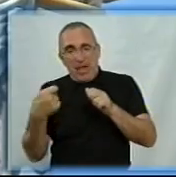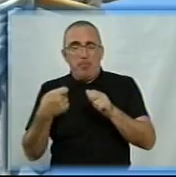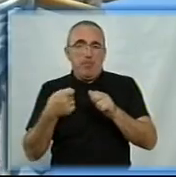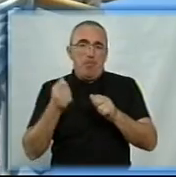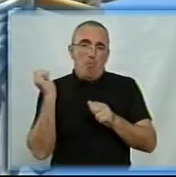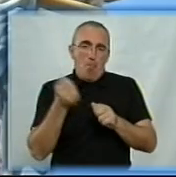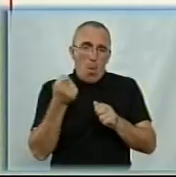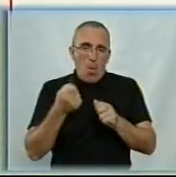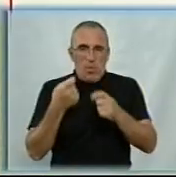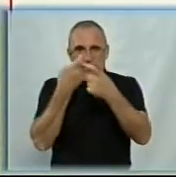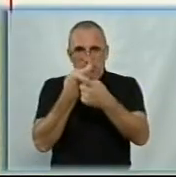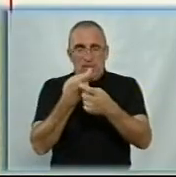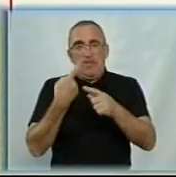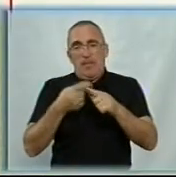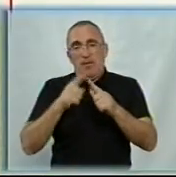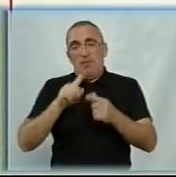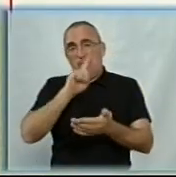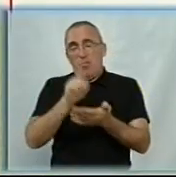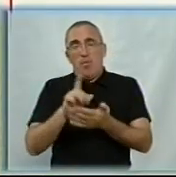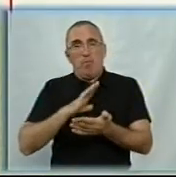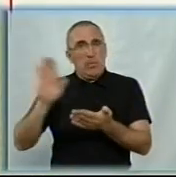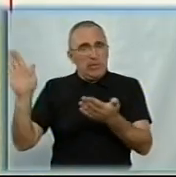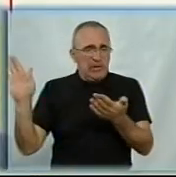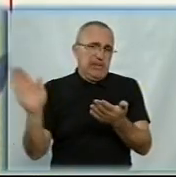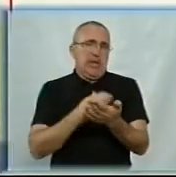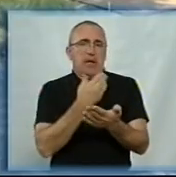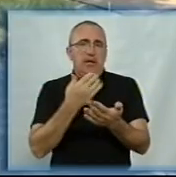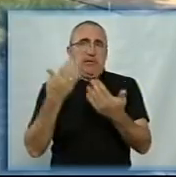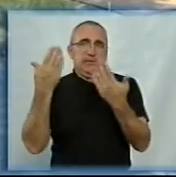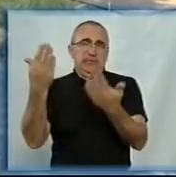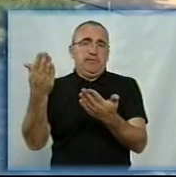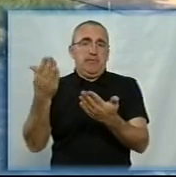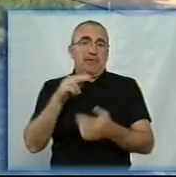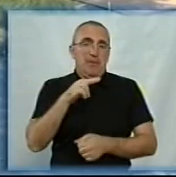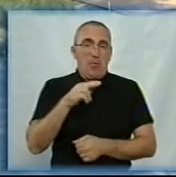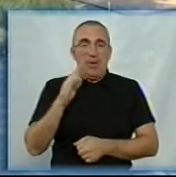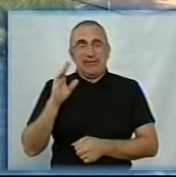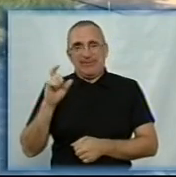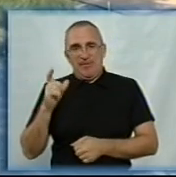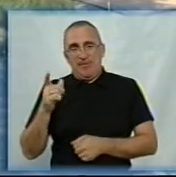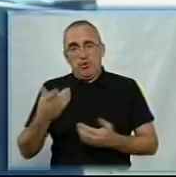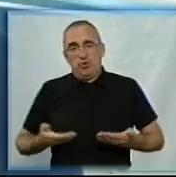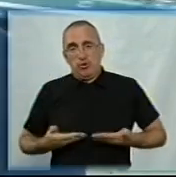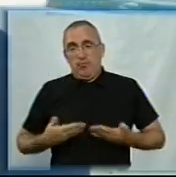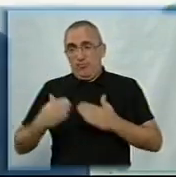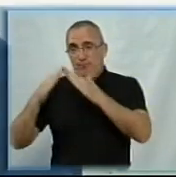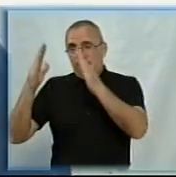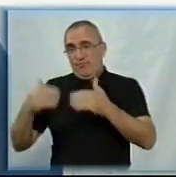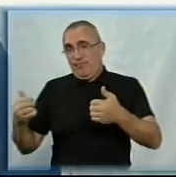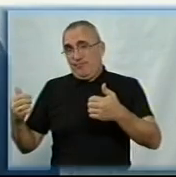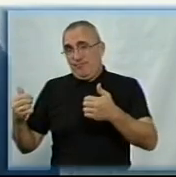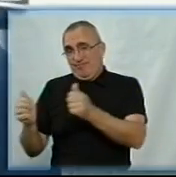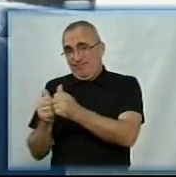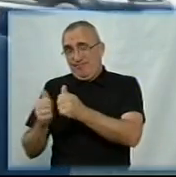відповідний. Воно вже давно мало б бути демонтовано звідси. Дмитро Завражний мешкає в будинку поряд. Прям вікна